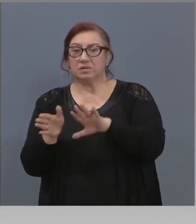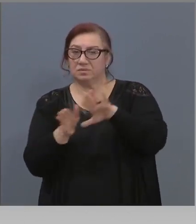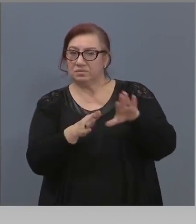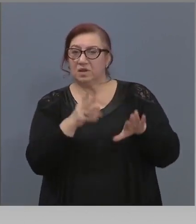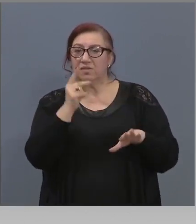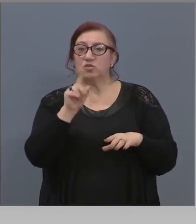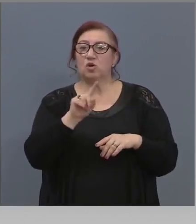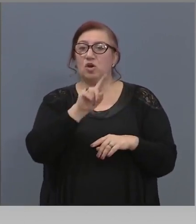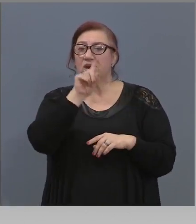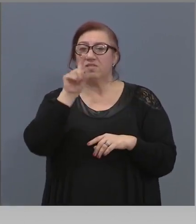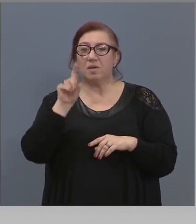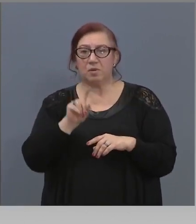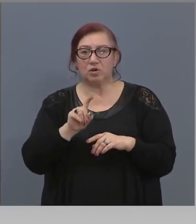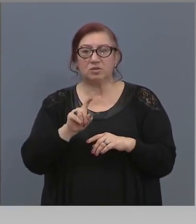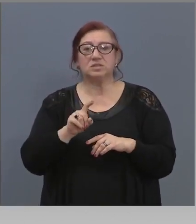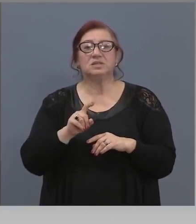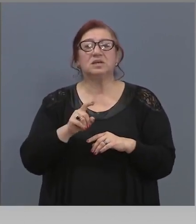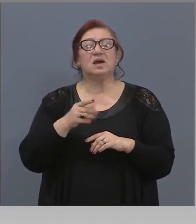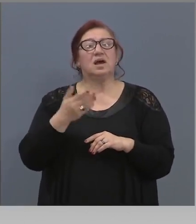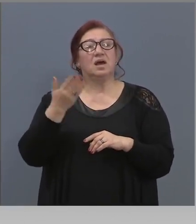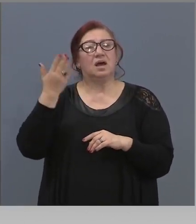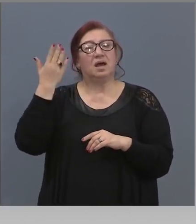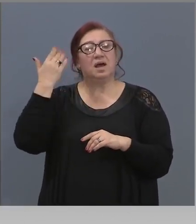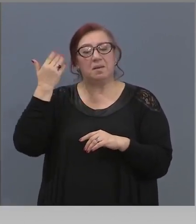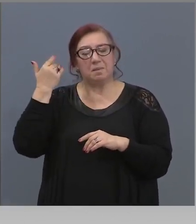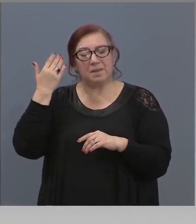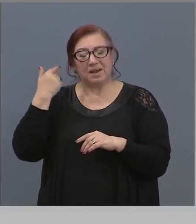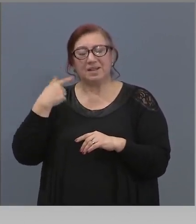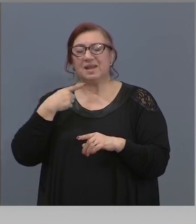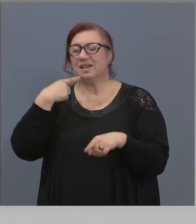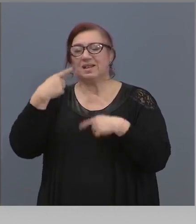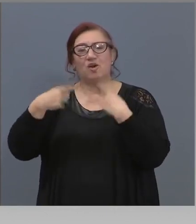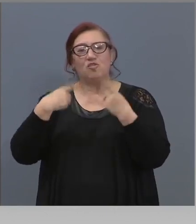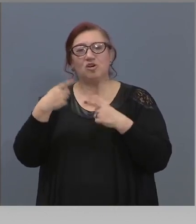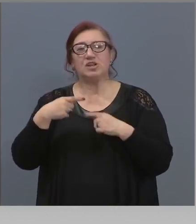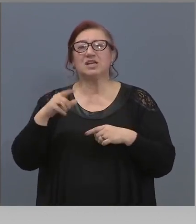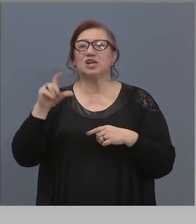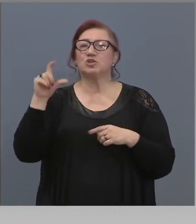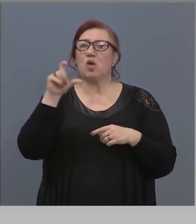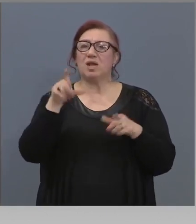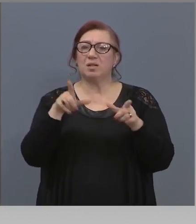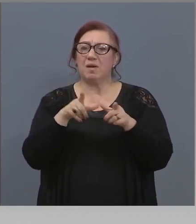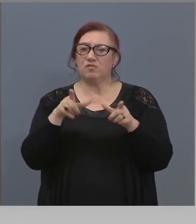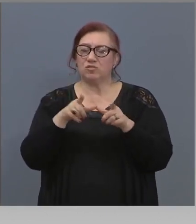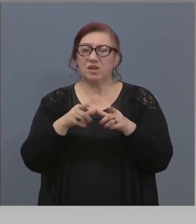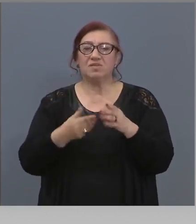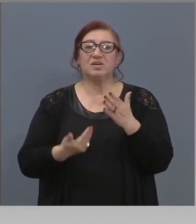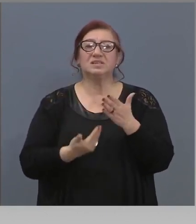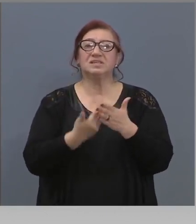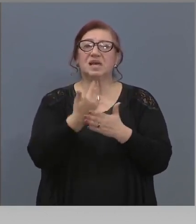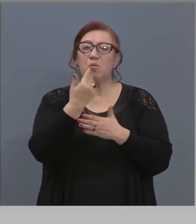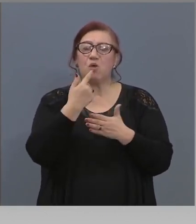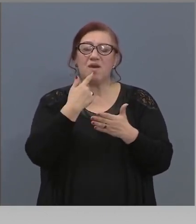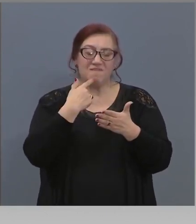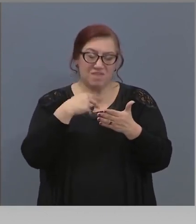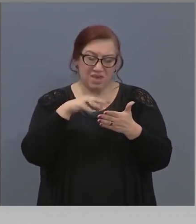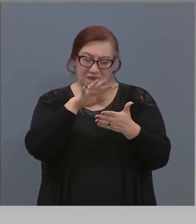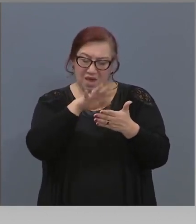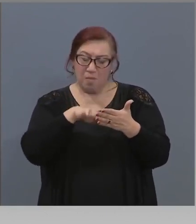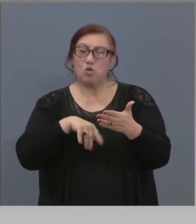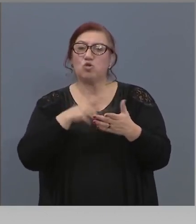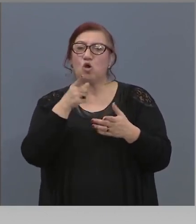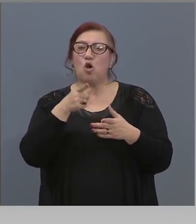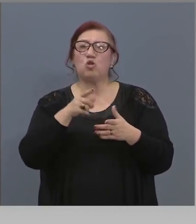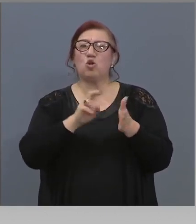всъщност, преди освобождаването на Стоян Мавродиев се появи протокол, който е заседанието на надзорния съвет на банката, в който